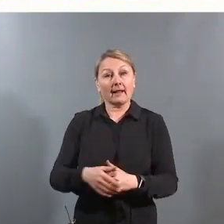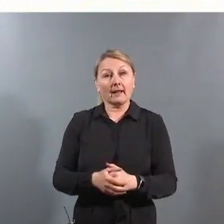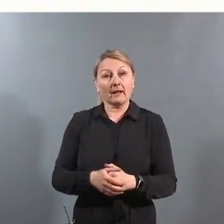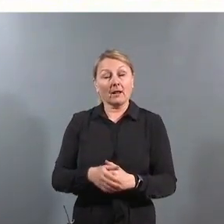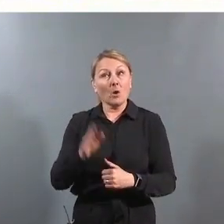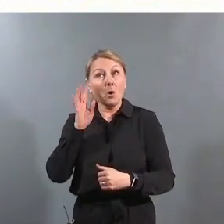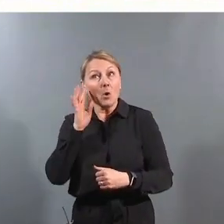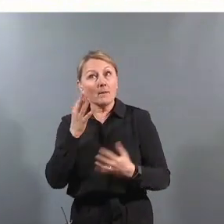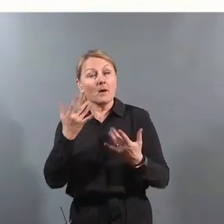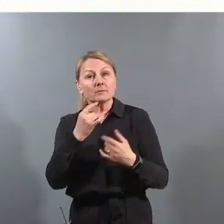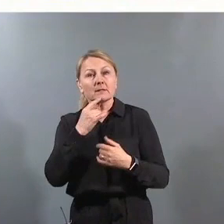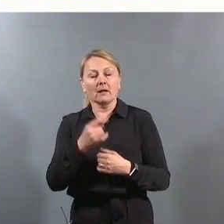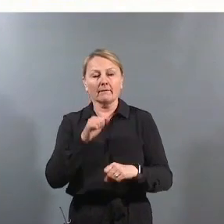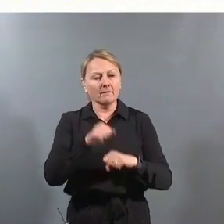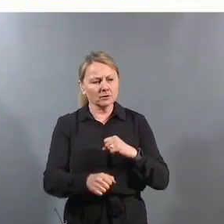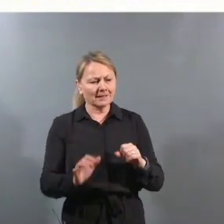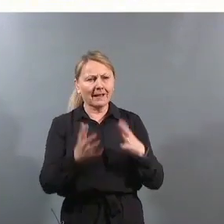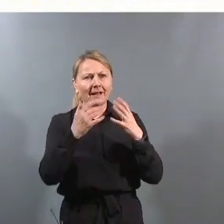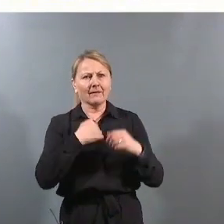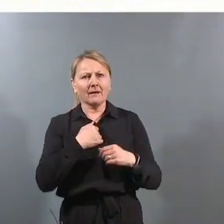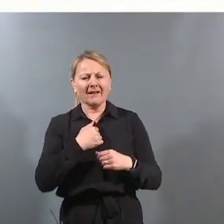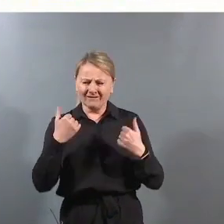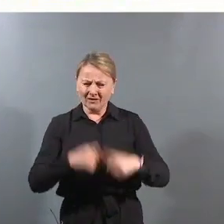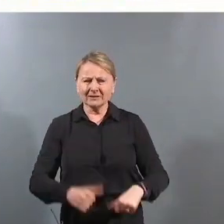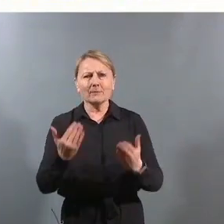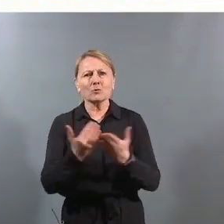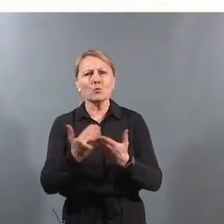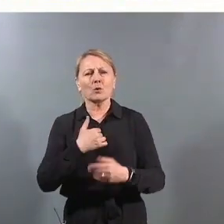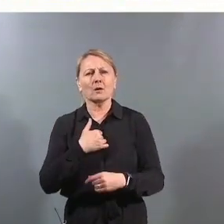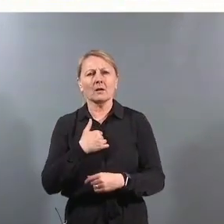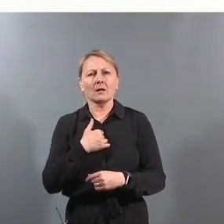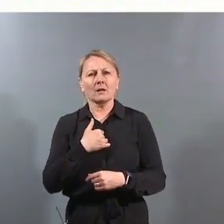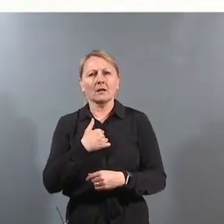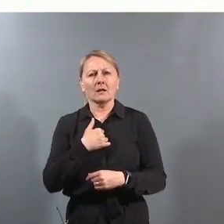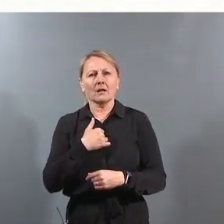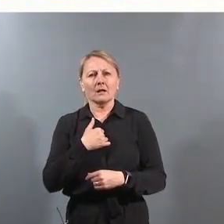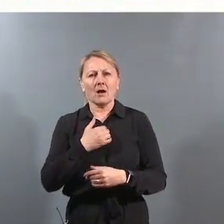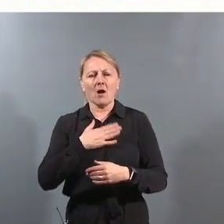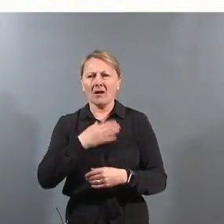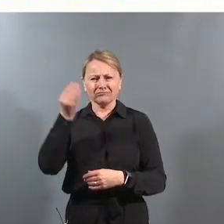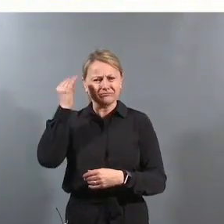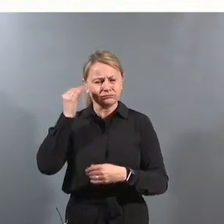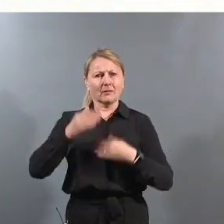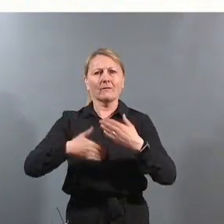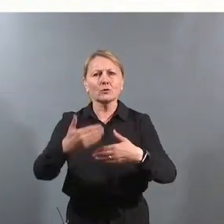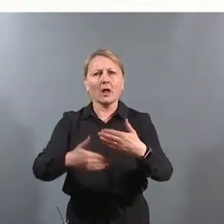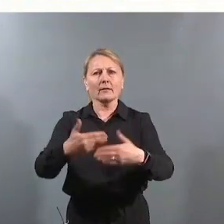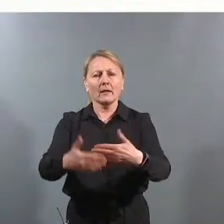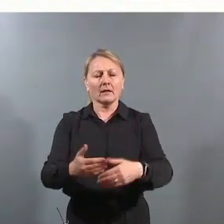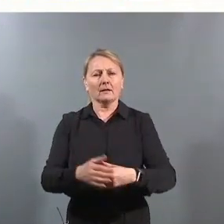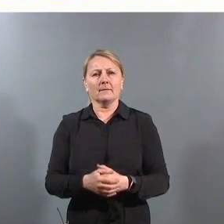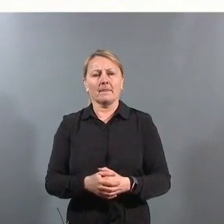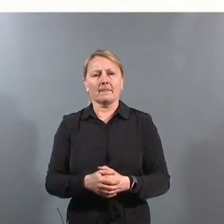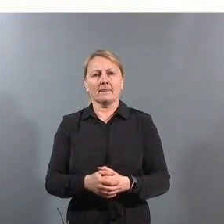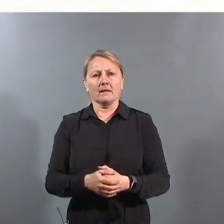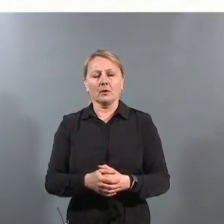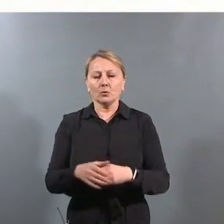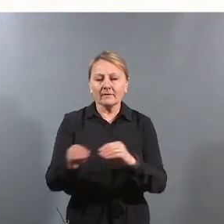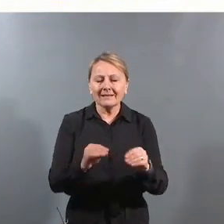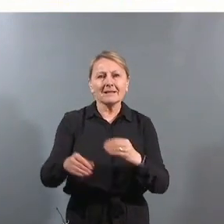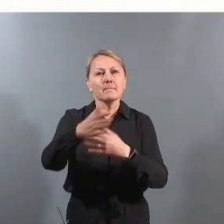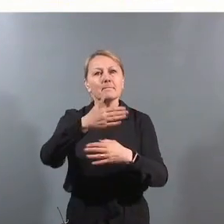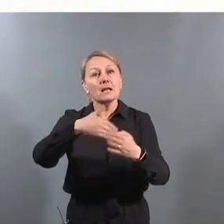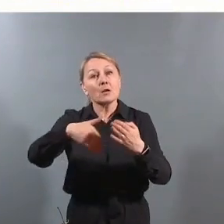Vi hører jo mange som sier at jeg hadde et vanskelig liv, for jeg hadde det immer vanskelig på skolen. jeg bærer det med meg fortsatt. Da har jo den undervisningen, eller det miljøet på skolen,